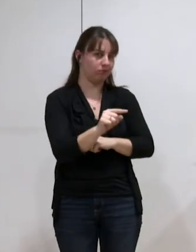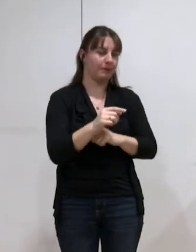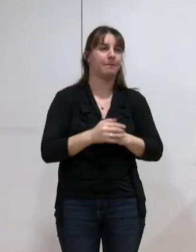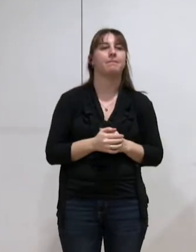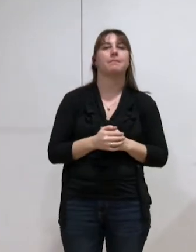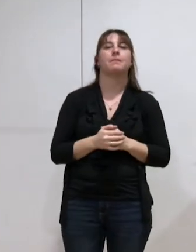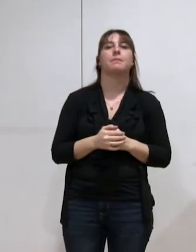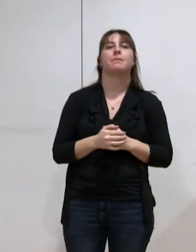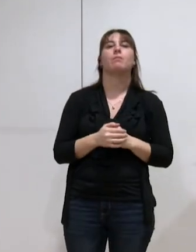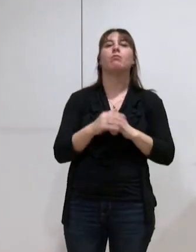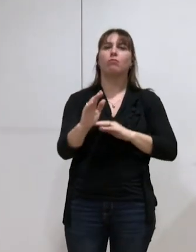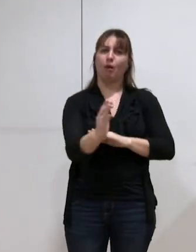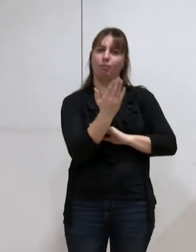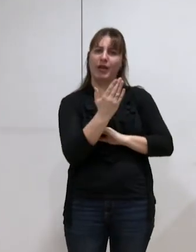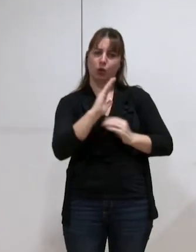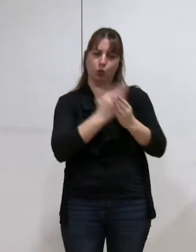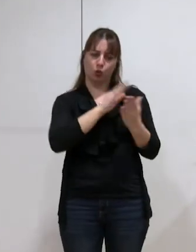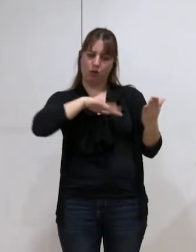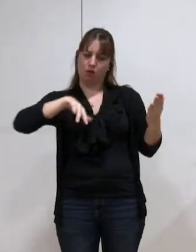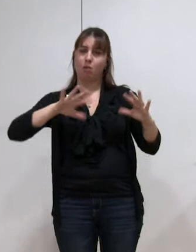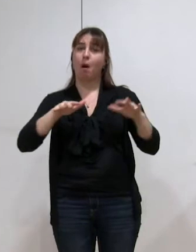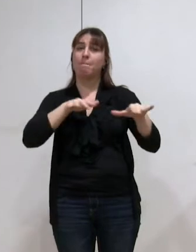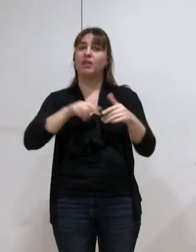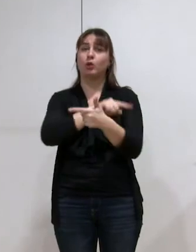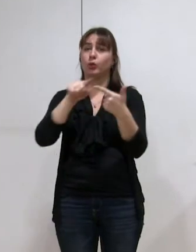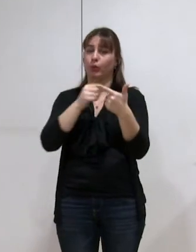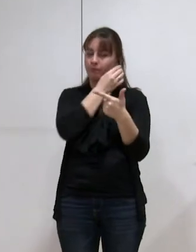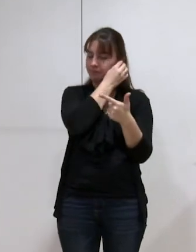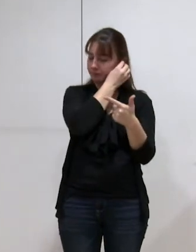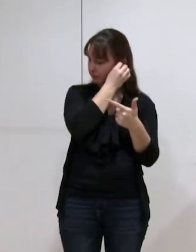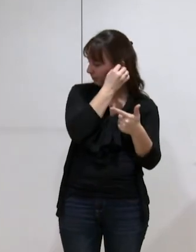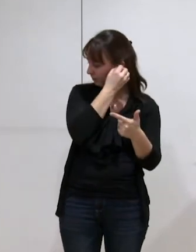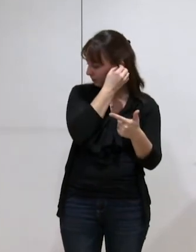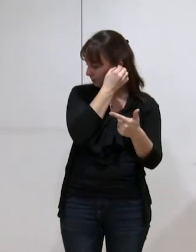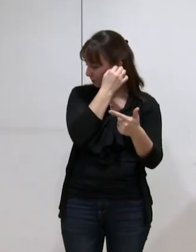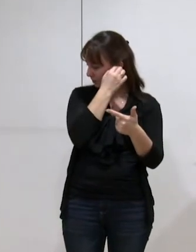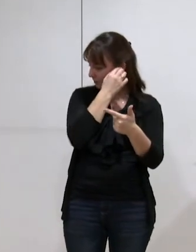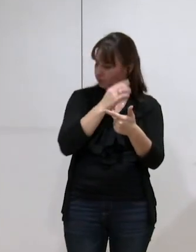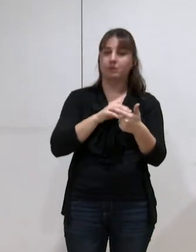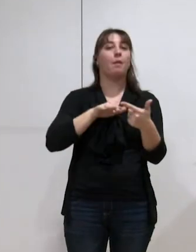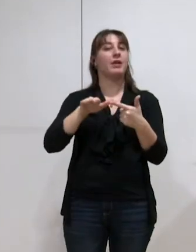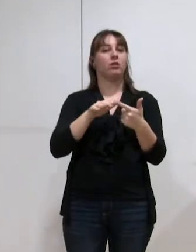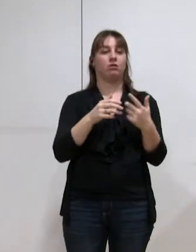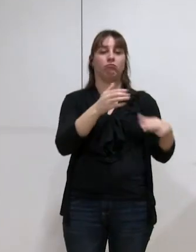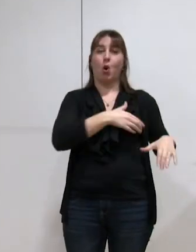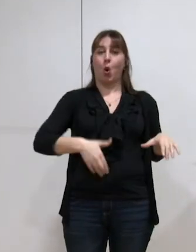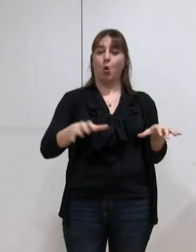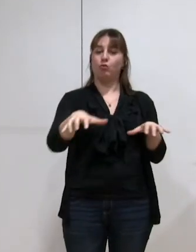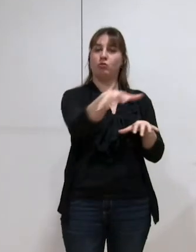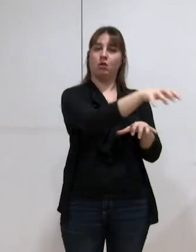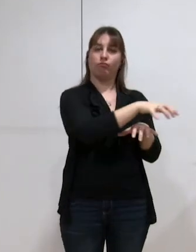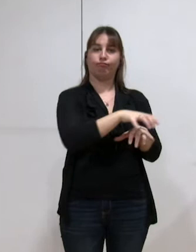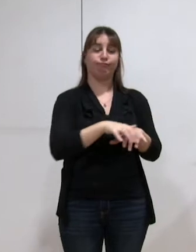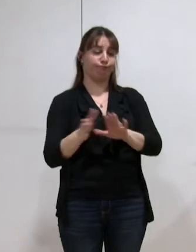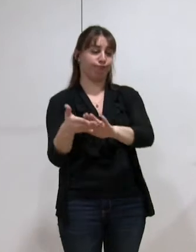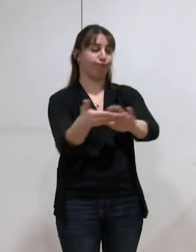présente le document ? Eh bien, prévoit deux méthodes. Ce document prévoit deux méthodes. On demande aux communes d'évaluer elles-mêmes